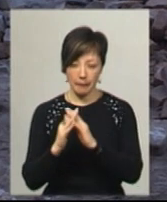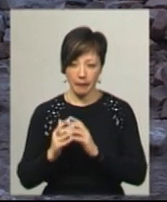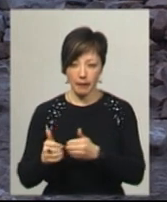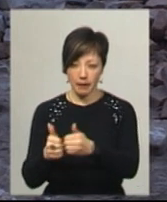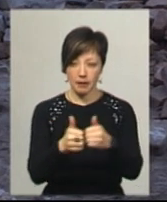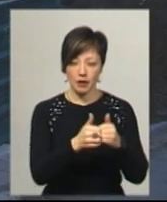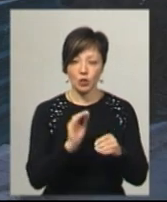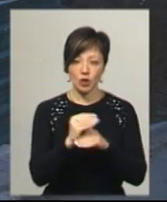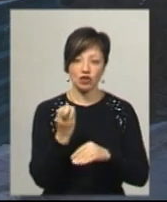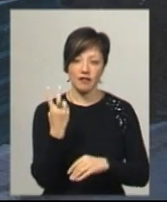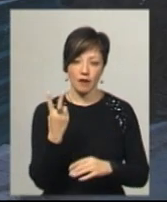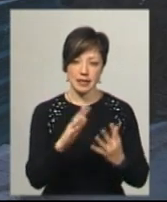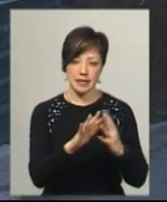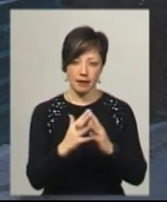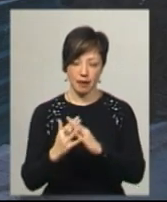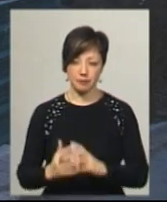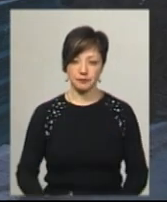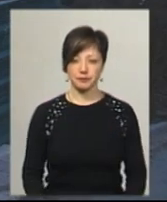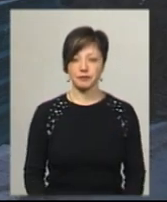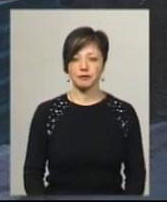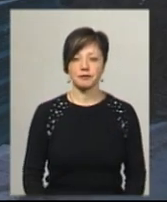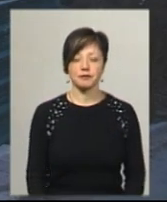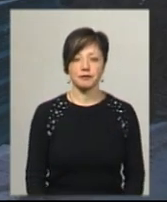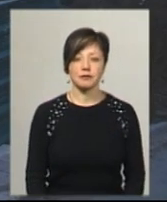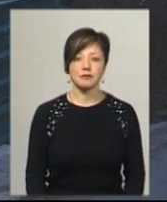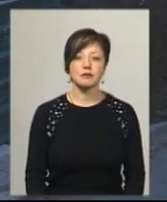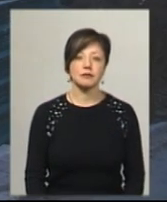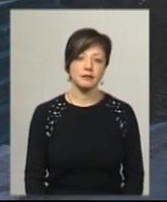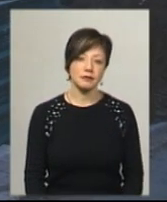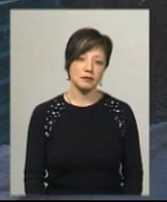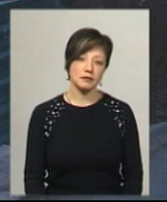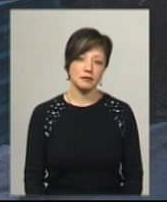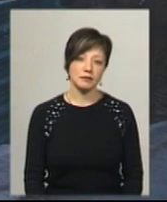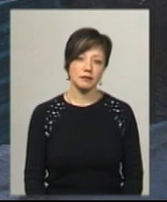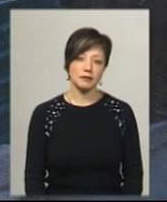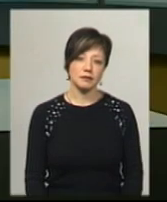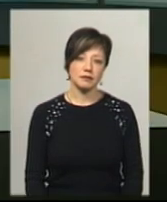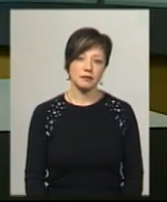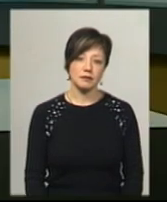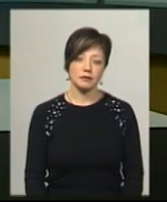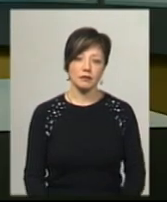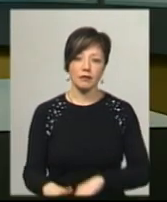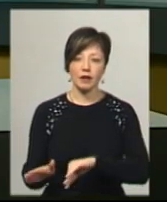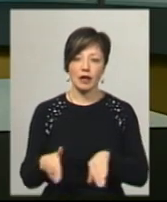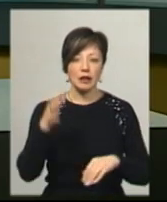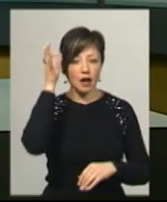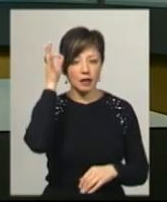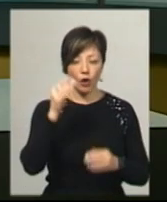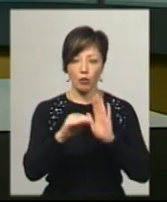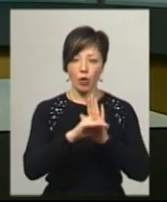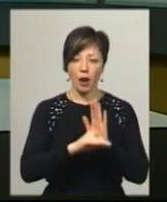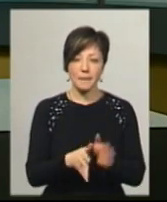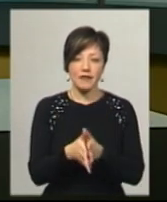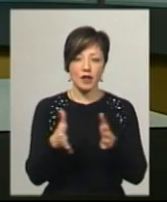Каменка, Спасівка. Леся Бороваць, Олександр Горішевський. Новини на Суспільному. Хмельниччина. Нагадаю, до програми